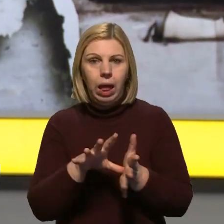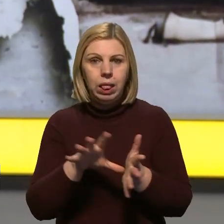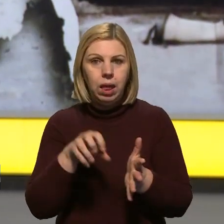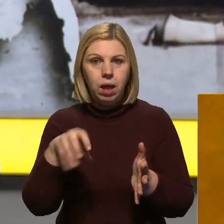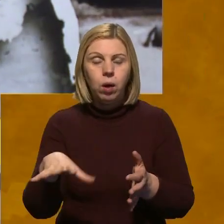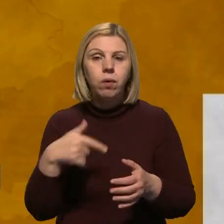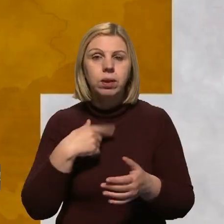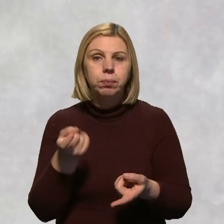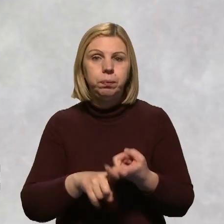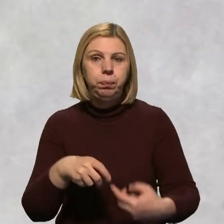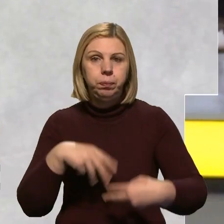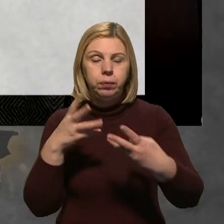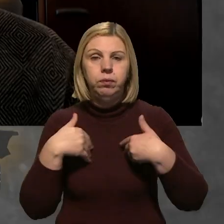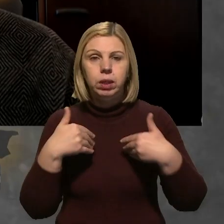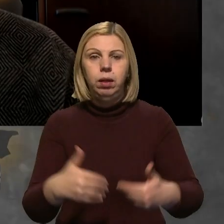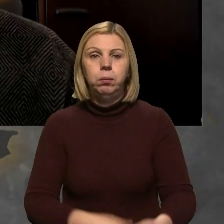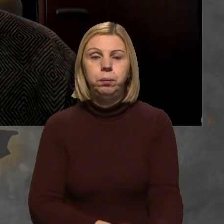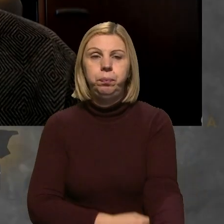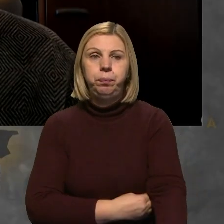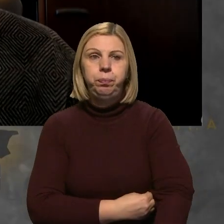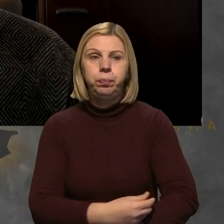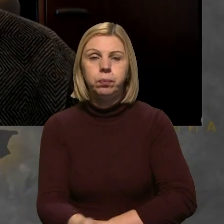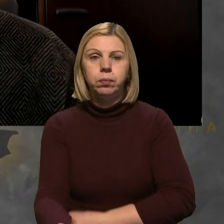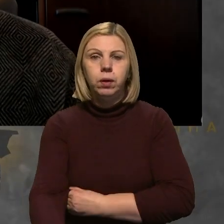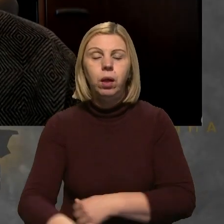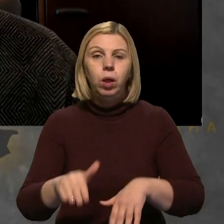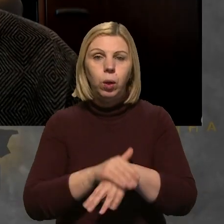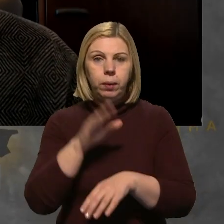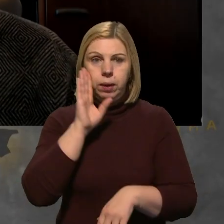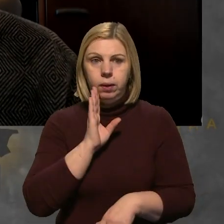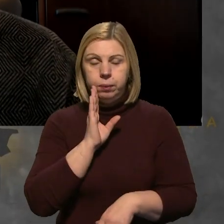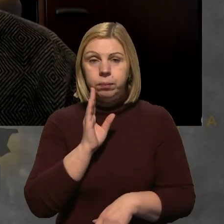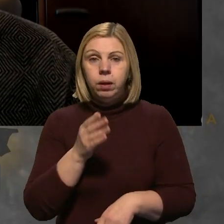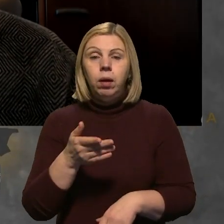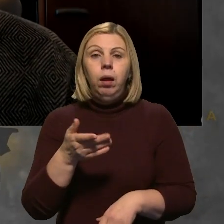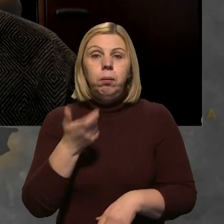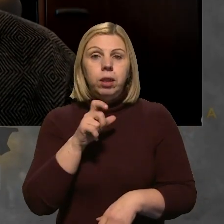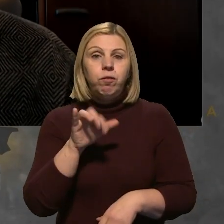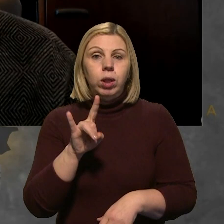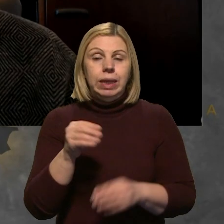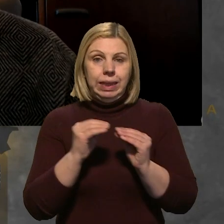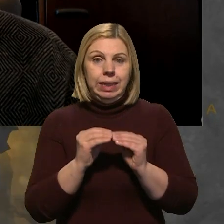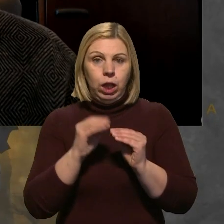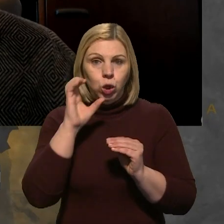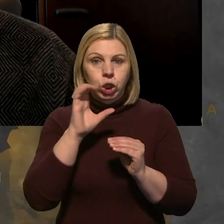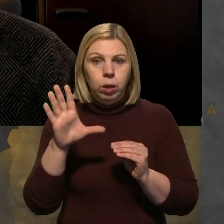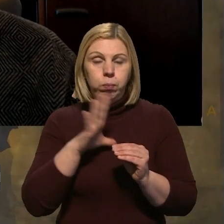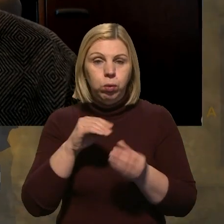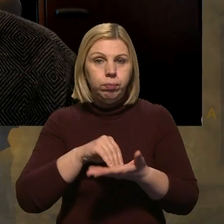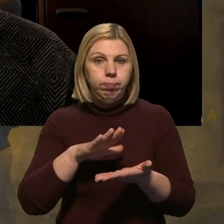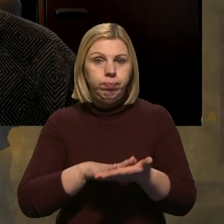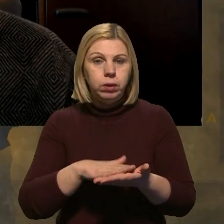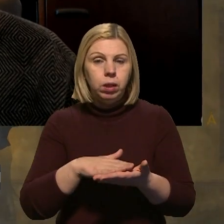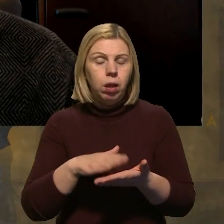Кудрицький. з нами на зв'язку. Пан Володимир, вітаю. Доброго ранку. Пане Володимир, 10 січня було зафіксовано